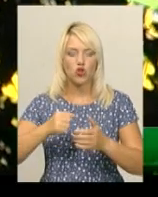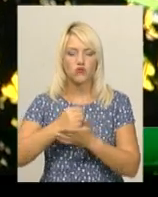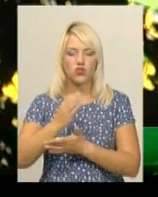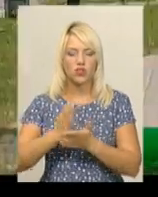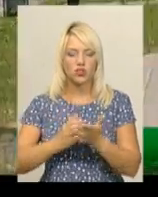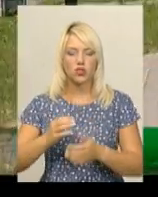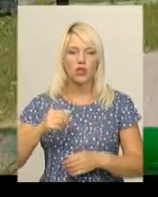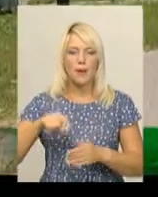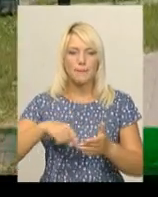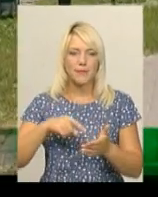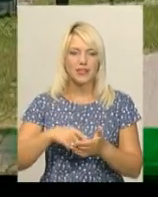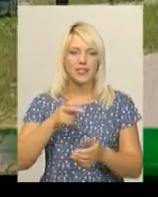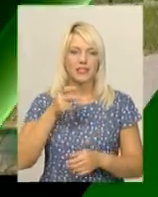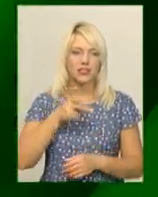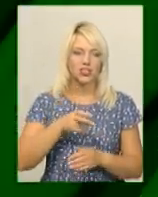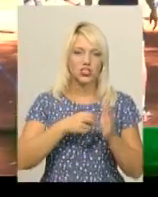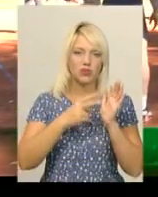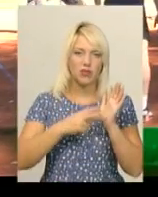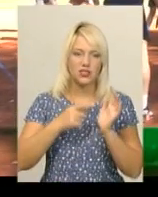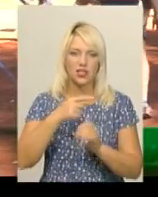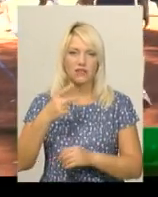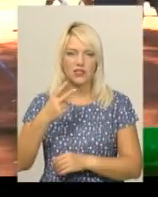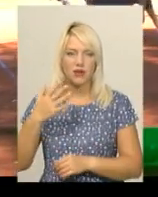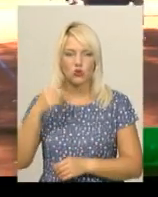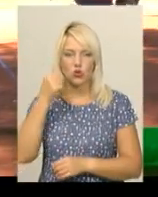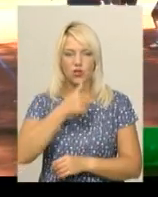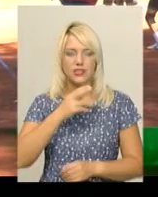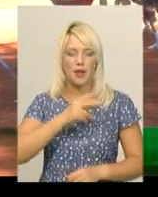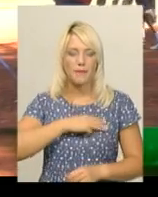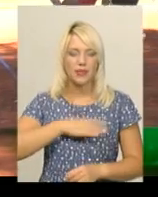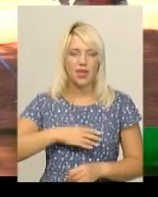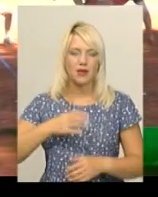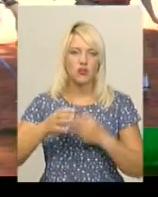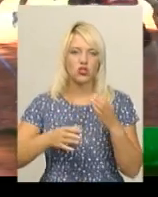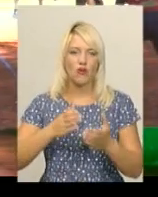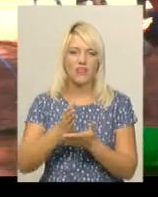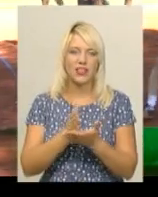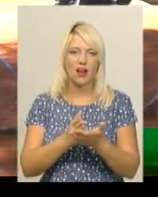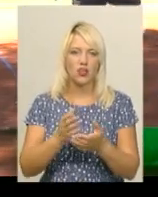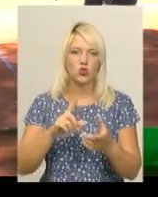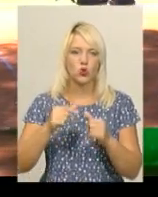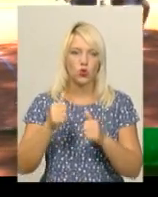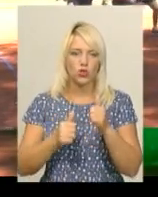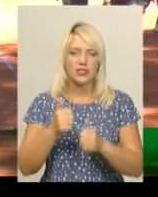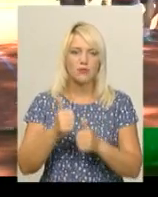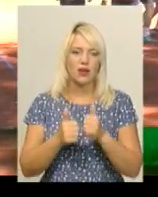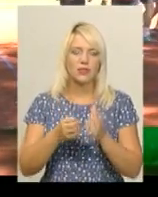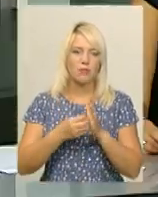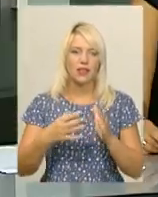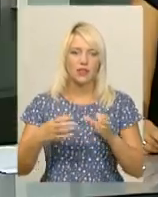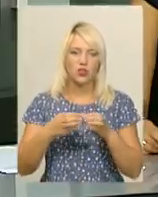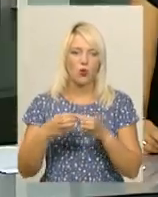-2025 роки. За медалі міжнародного ветеранського турніру в Хмельницькому змагаються 15 команд.